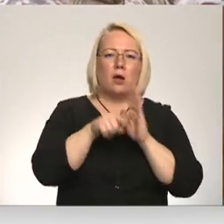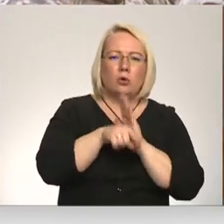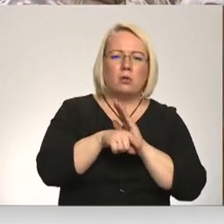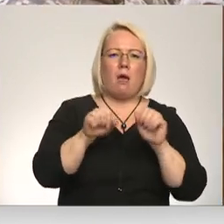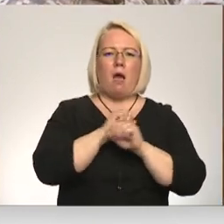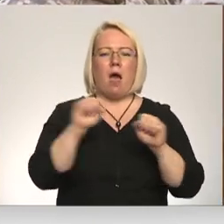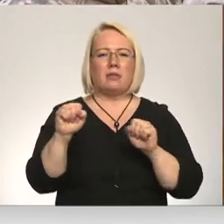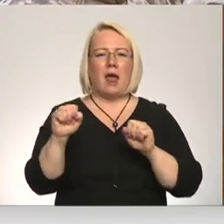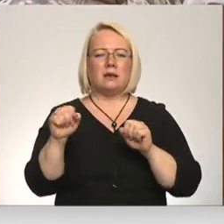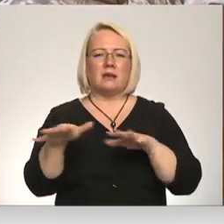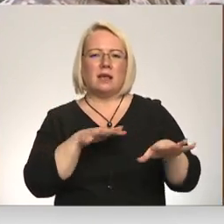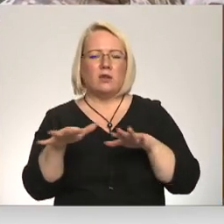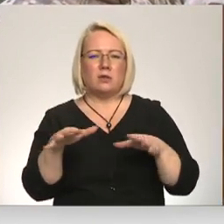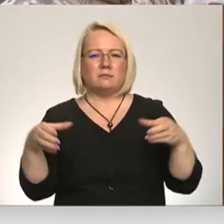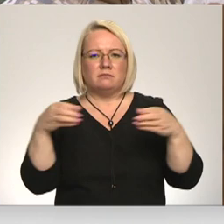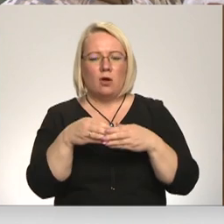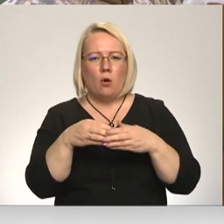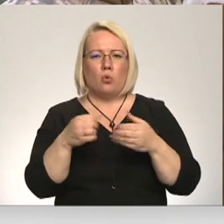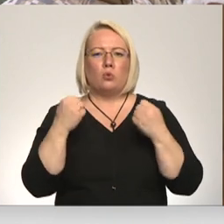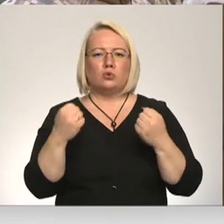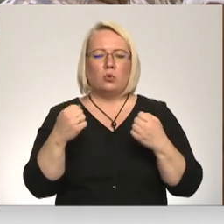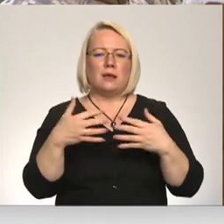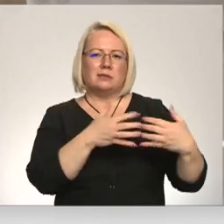uzdevumu izpildu un uzturēt kaujas spējas.